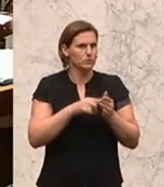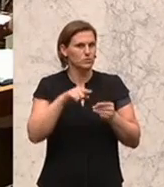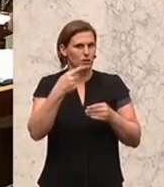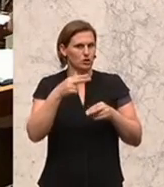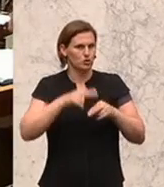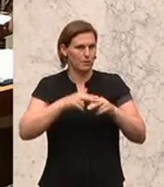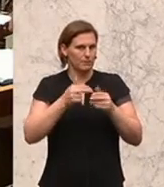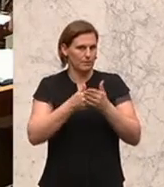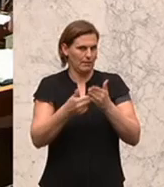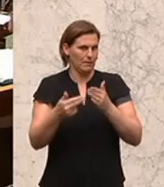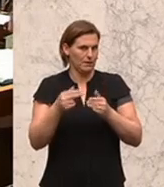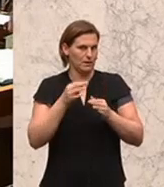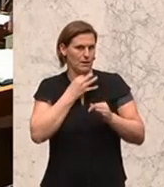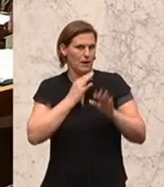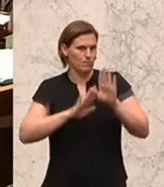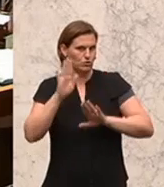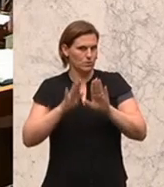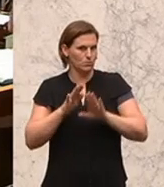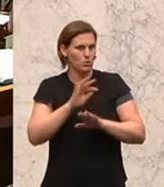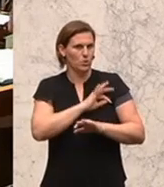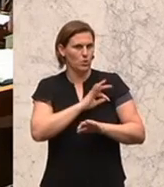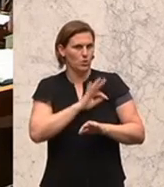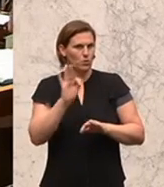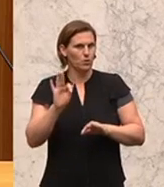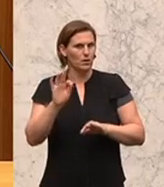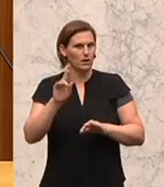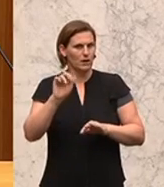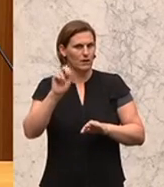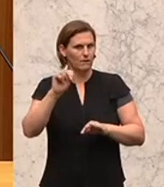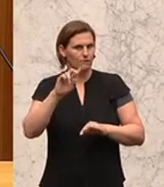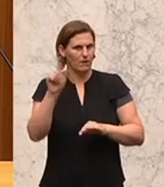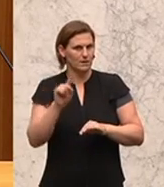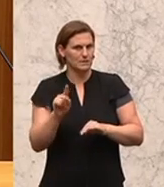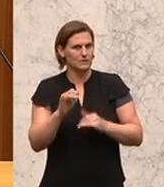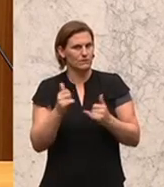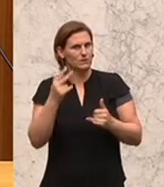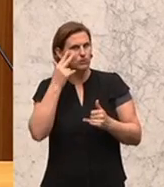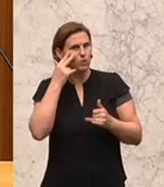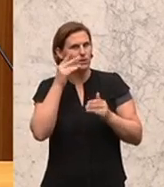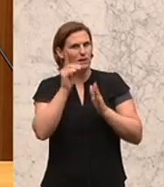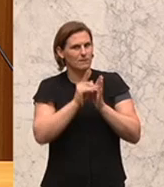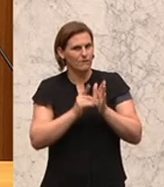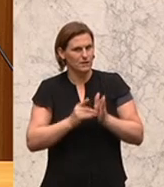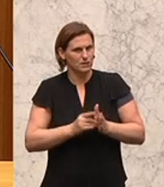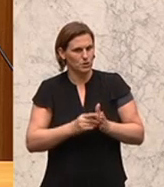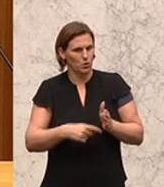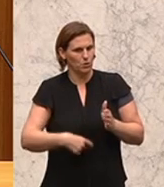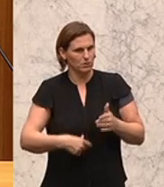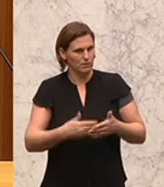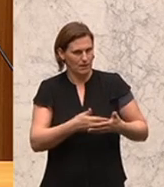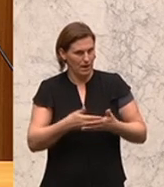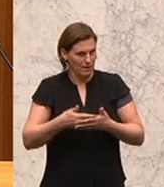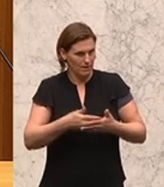Antrag vom Kollegen Franz zur Definition des Embryos ab der Befruchtung. Es gab dazu im